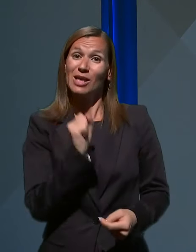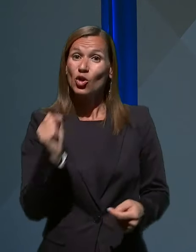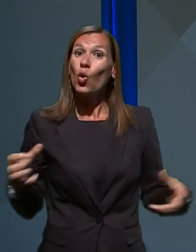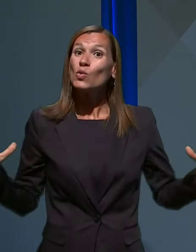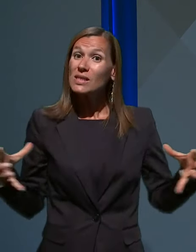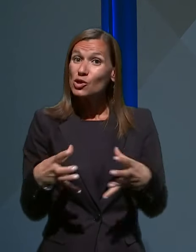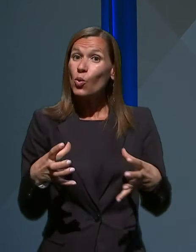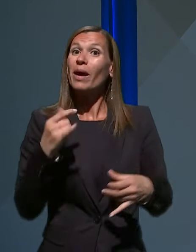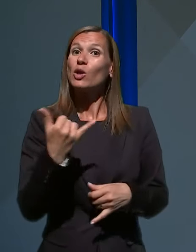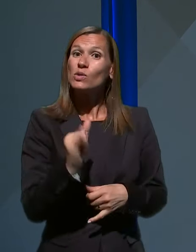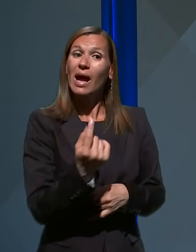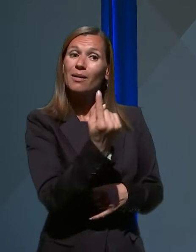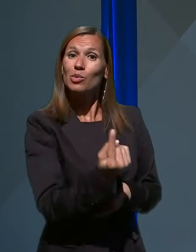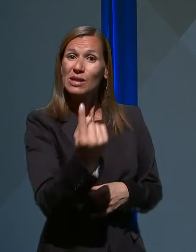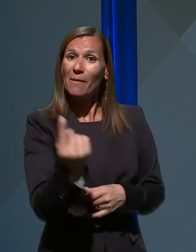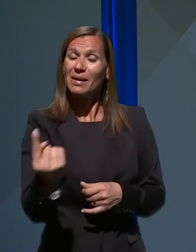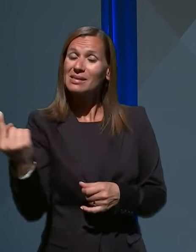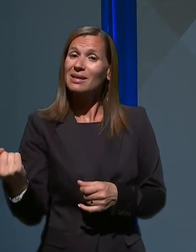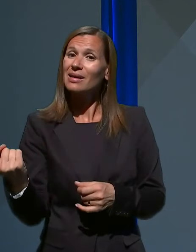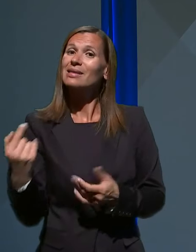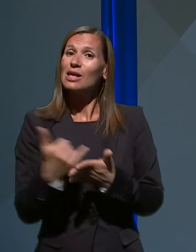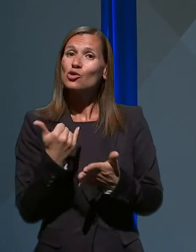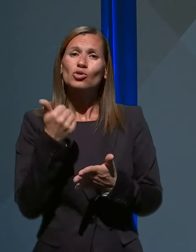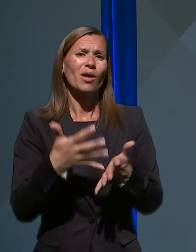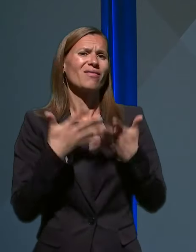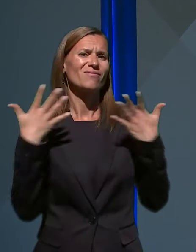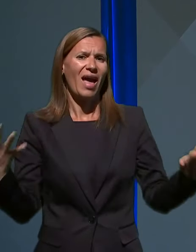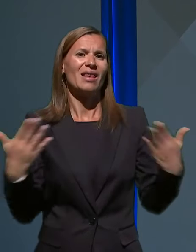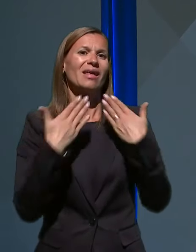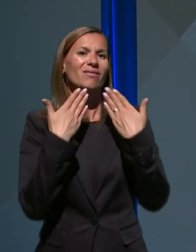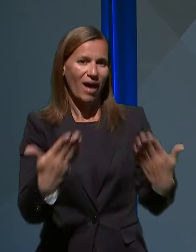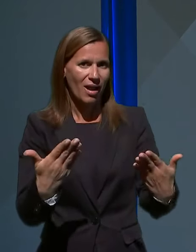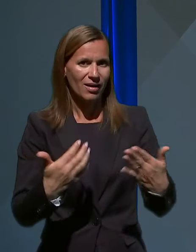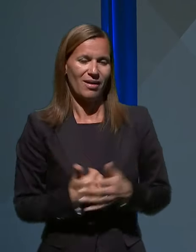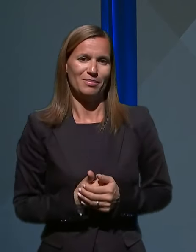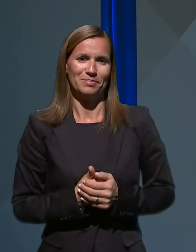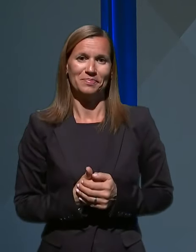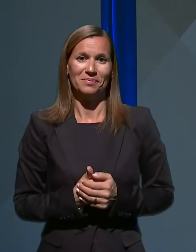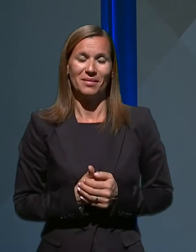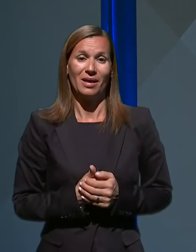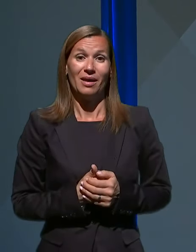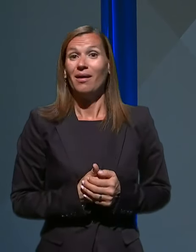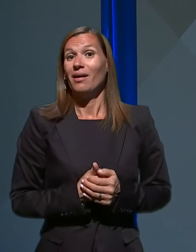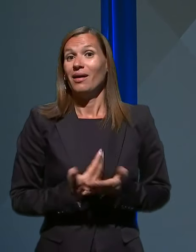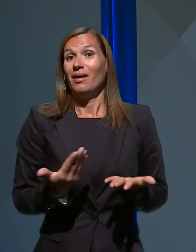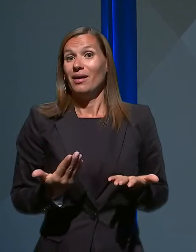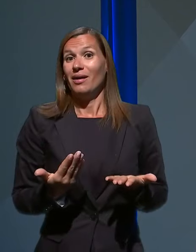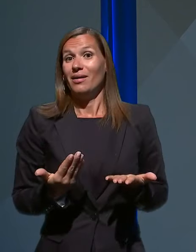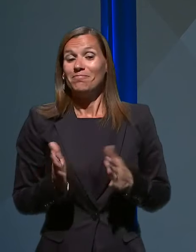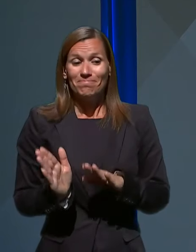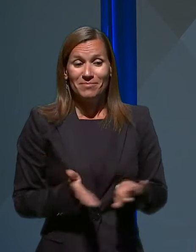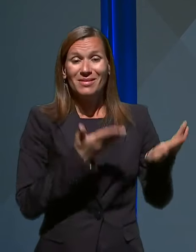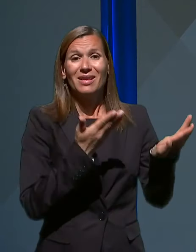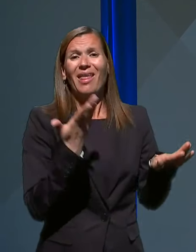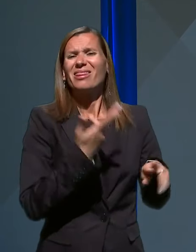in vsak posebaj zaslužimo en velik hvala. za nami so eni izmed najtežjih tednov v